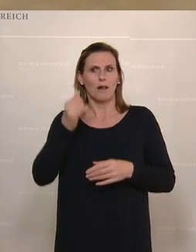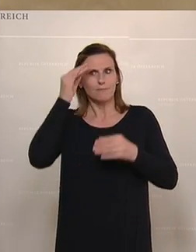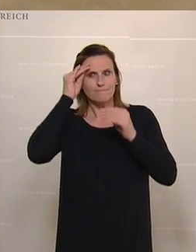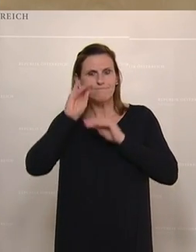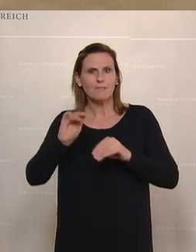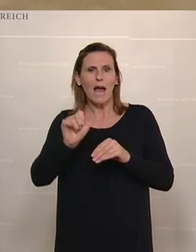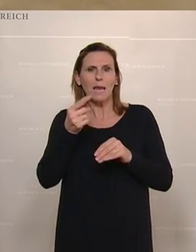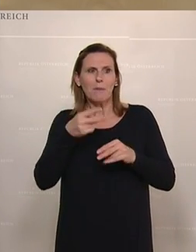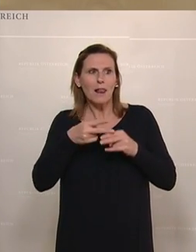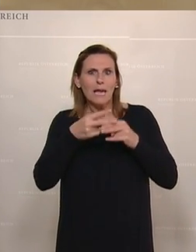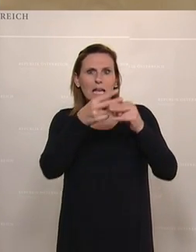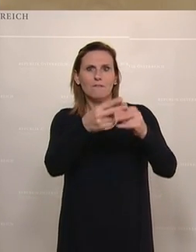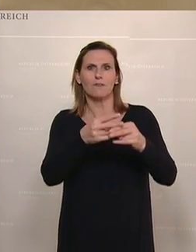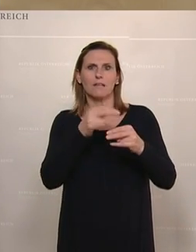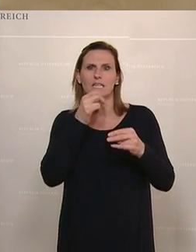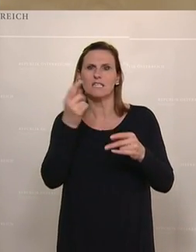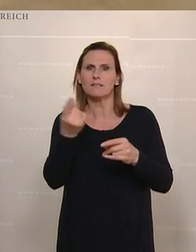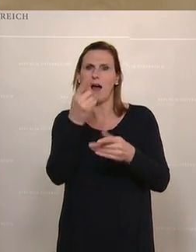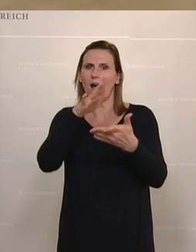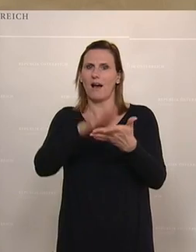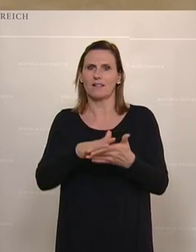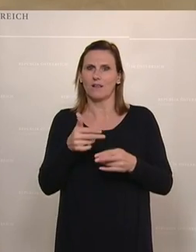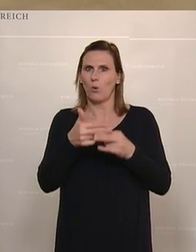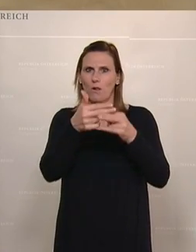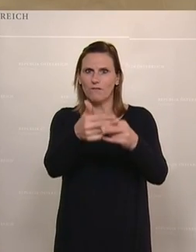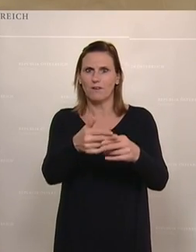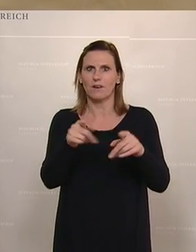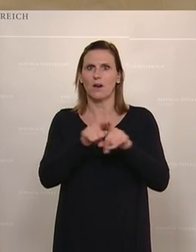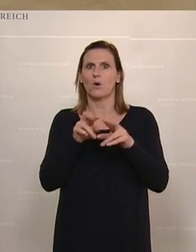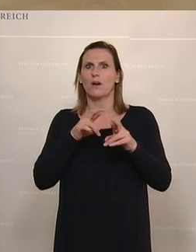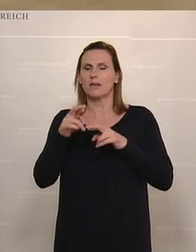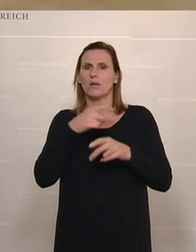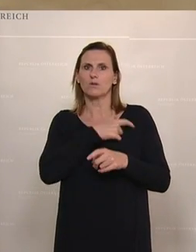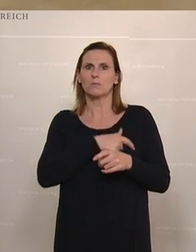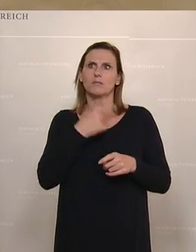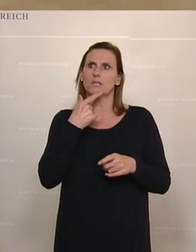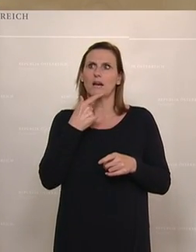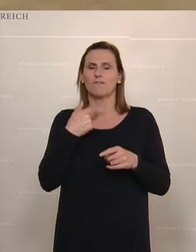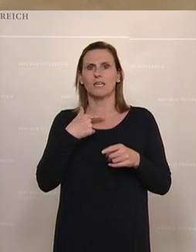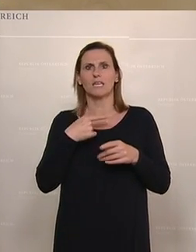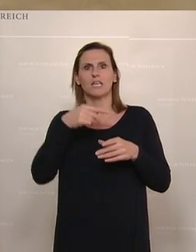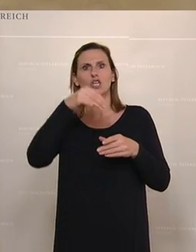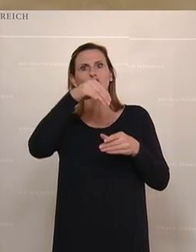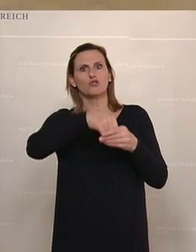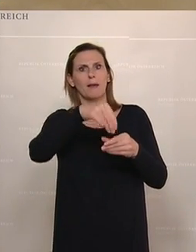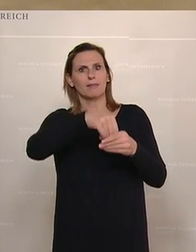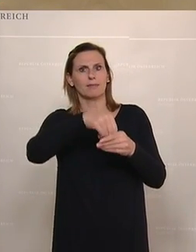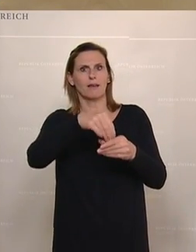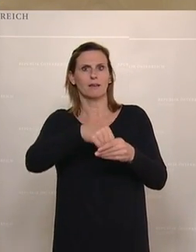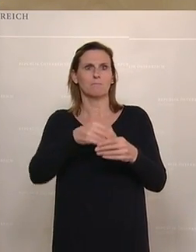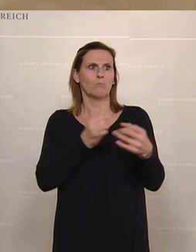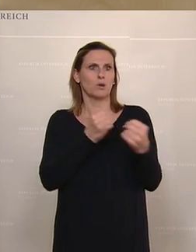Einmahlhilfen nicht nachhaltig geholfen wird. Auch wenn die Regierungsparteien den Begriff Almosenpolitik nicht hören wollen,